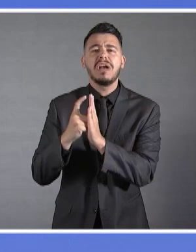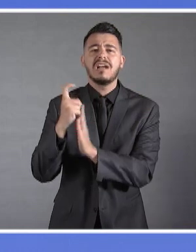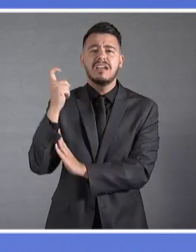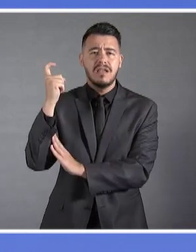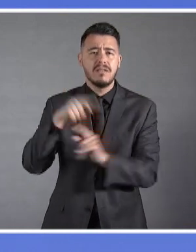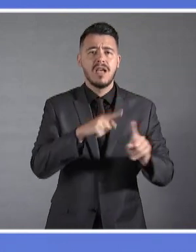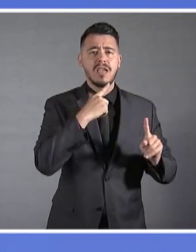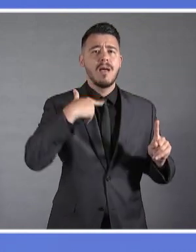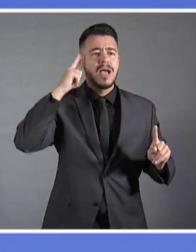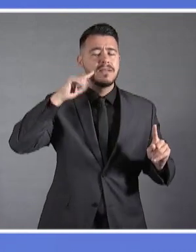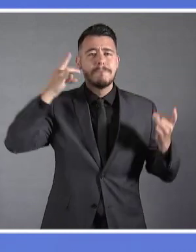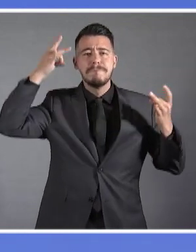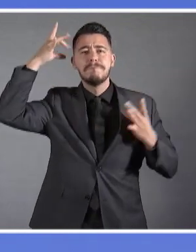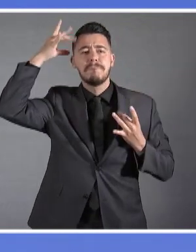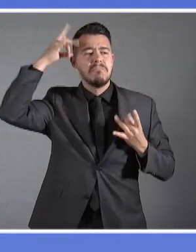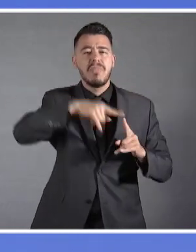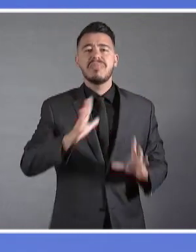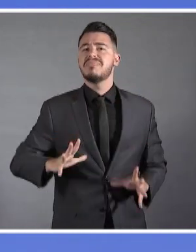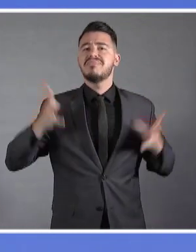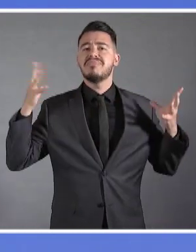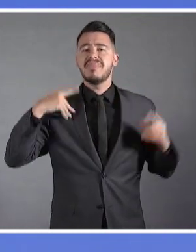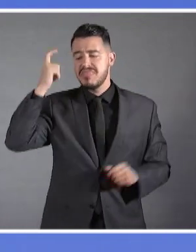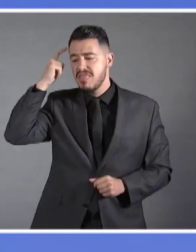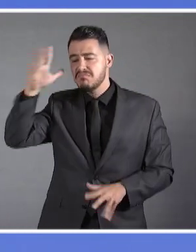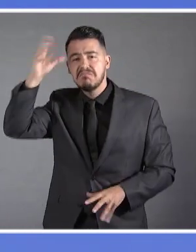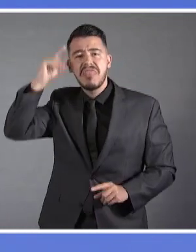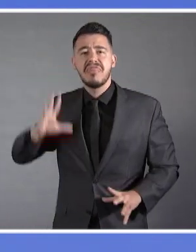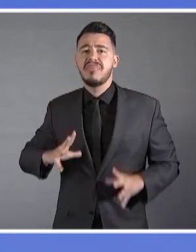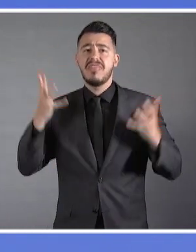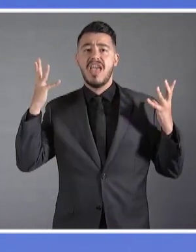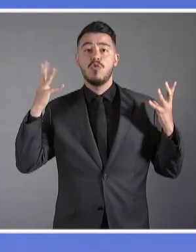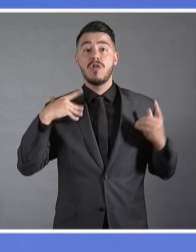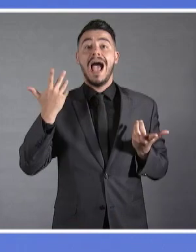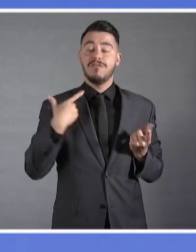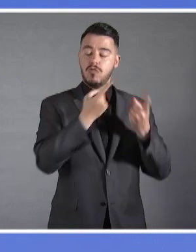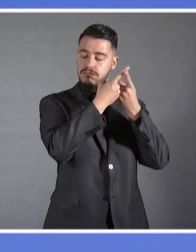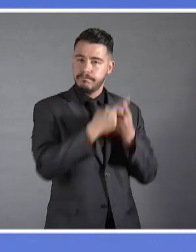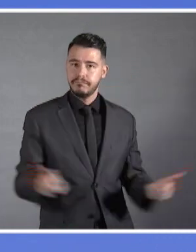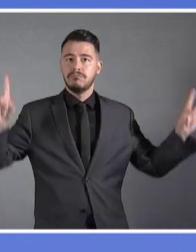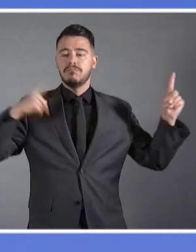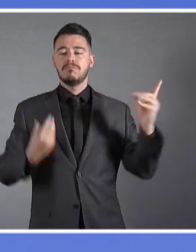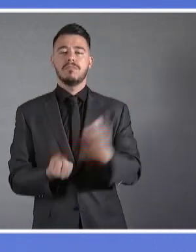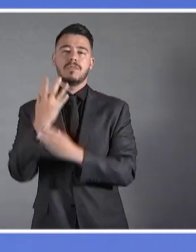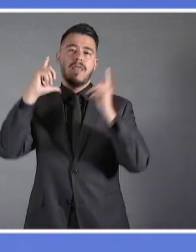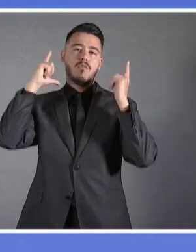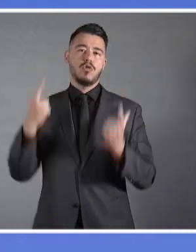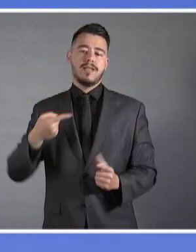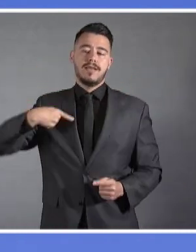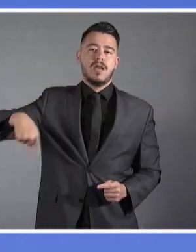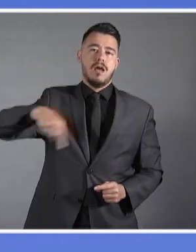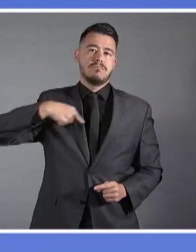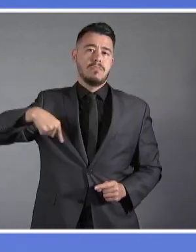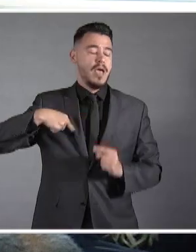Και αυτή είναι μία ακόμα μεγάλη διαφορά της νέας δημοκρατίας, που χωρίς να απομακρύνεται από τις